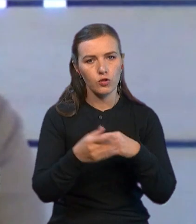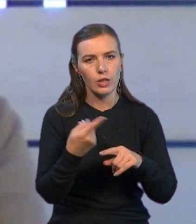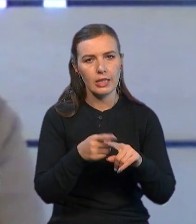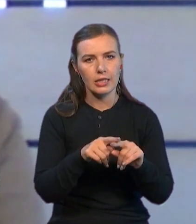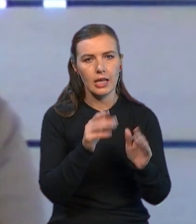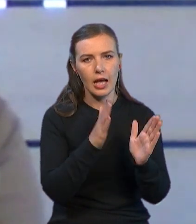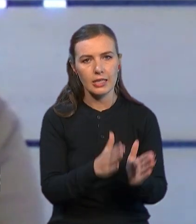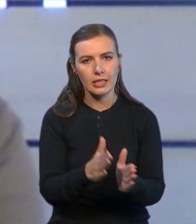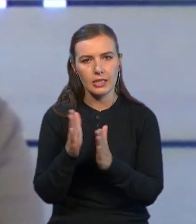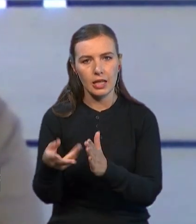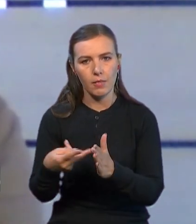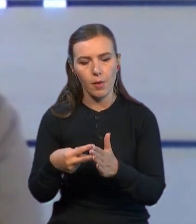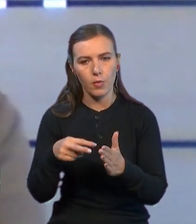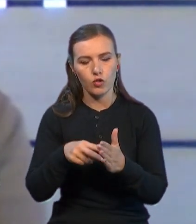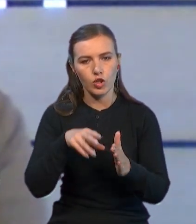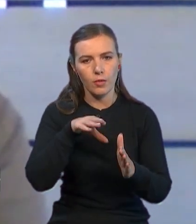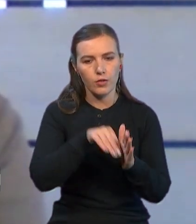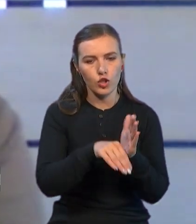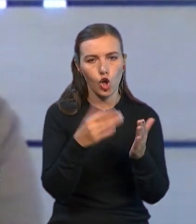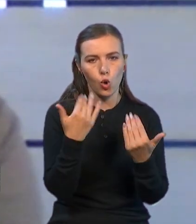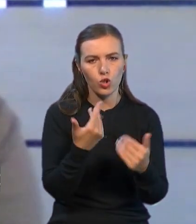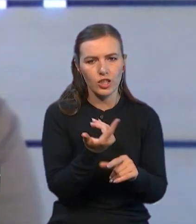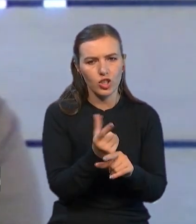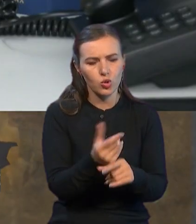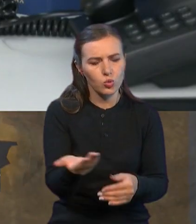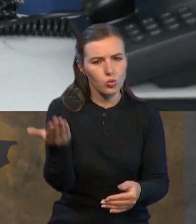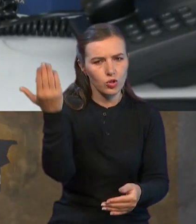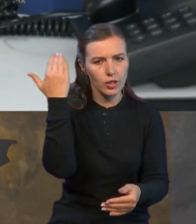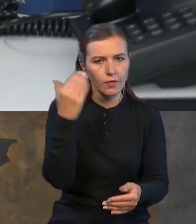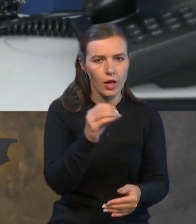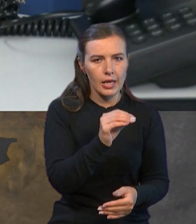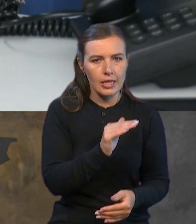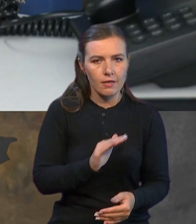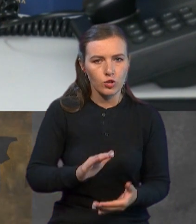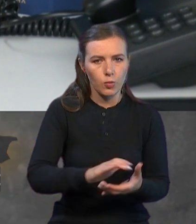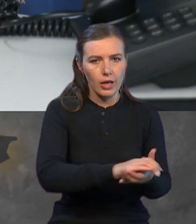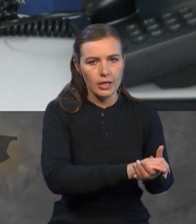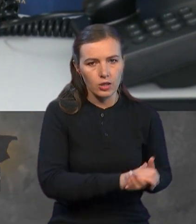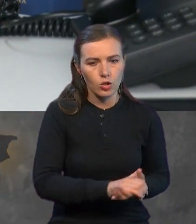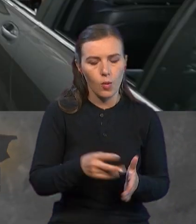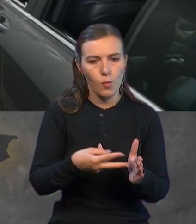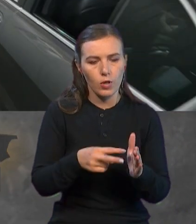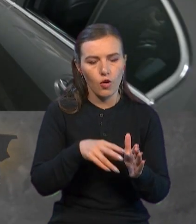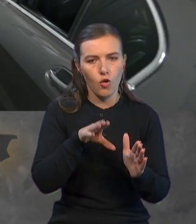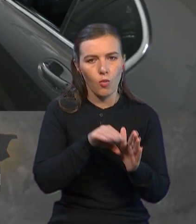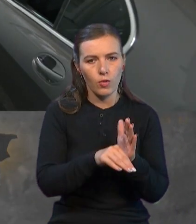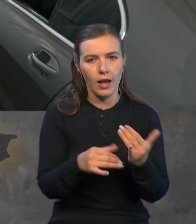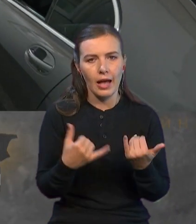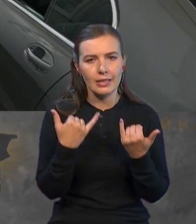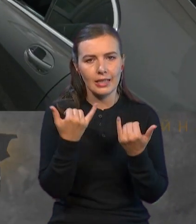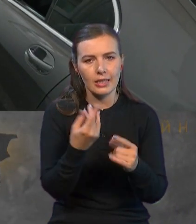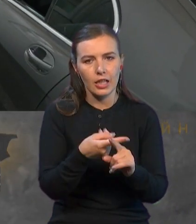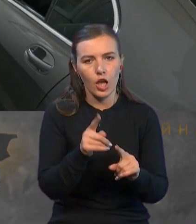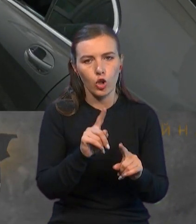планувалася для впровадження вже дуже давно. Європейський Союз планував її впровадити саме для того, щоб